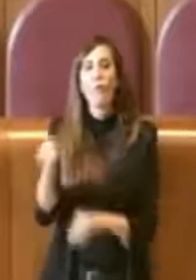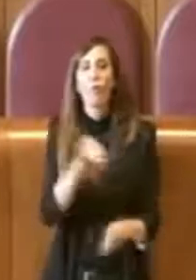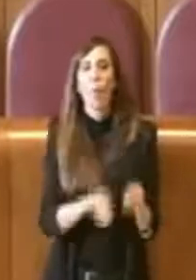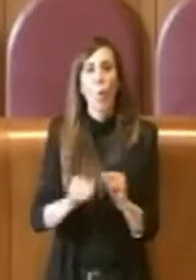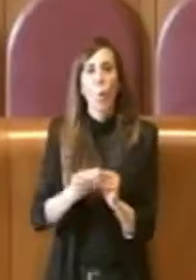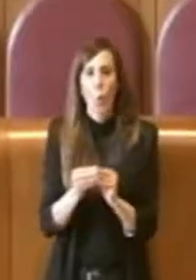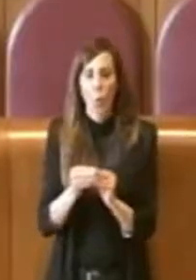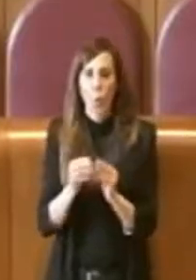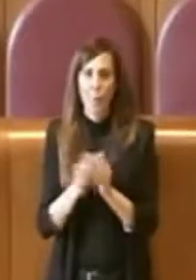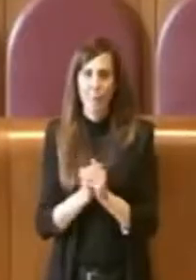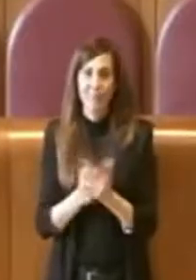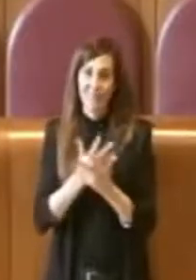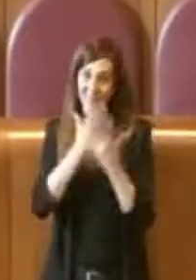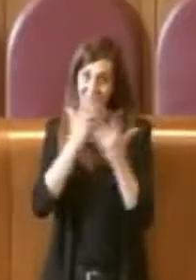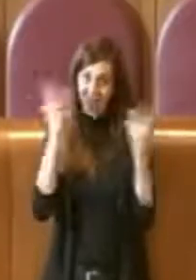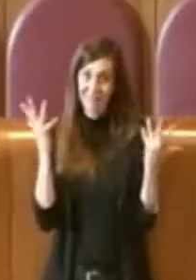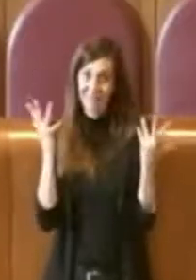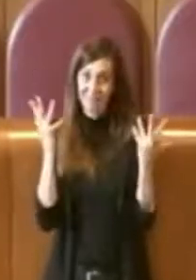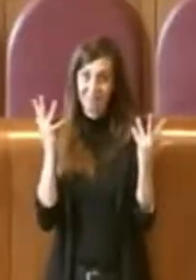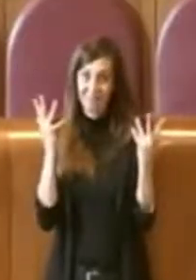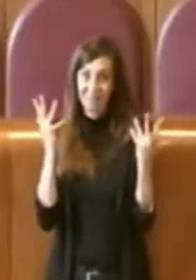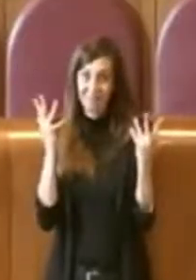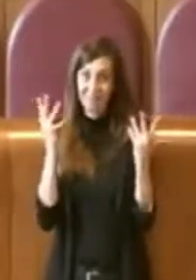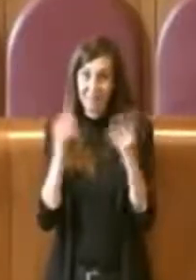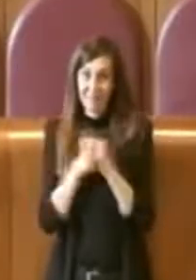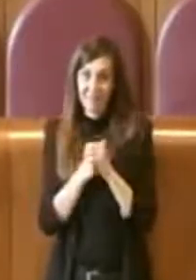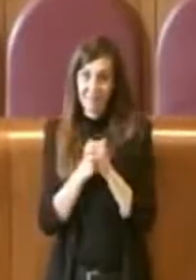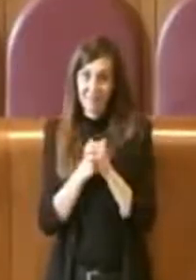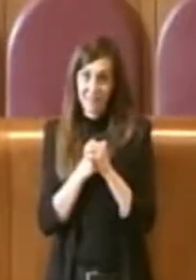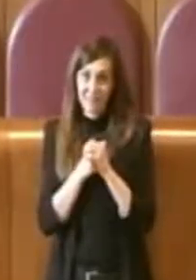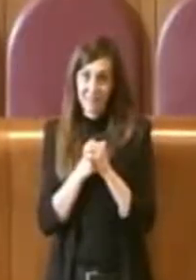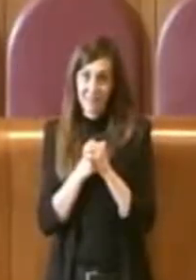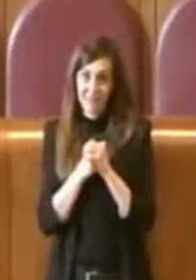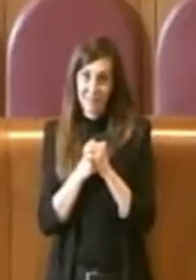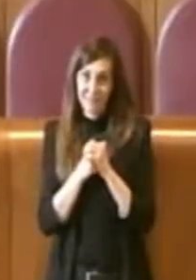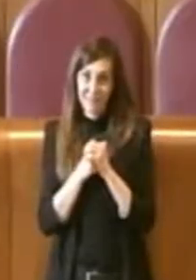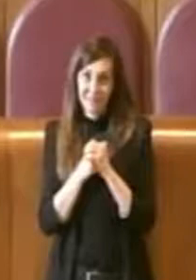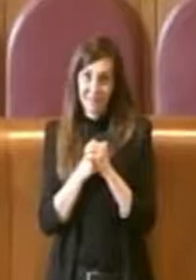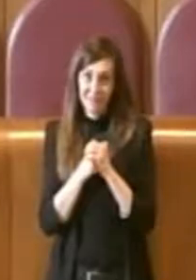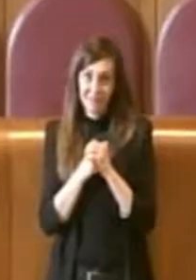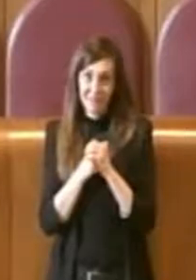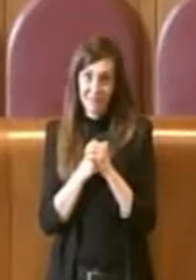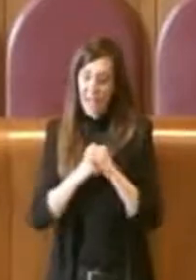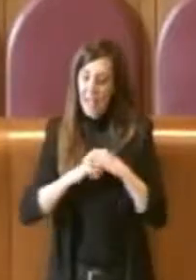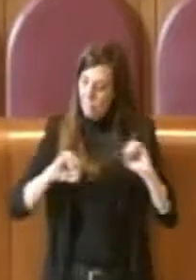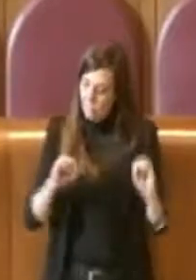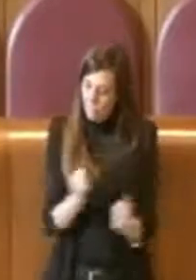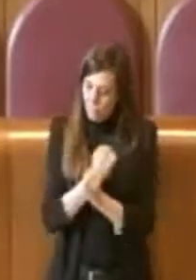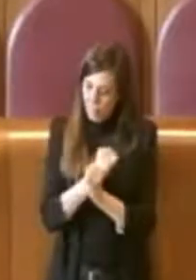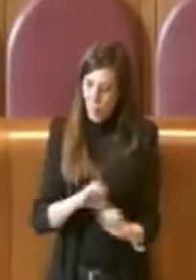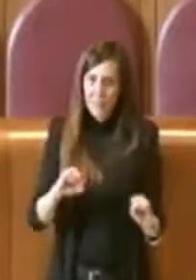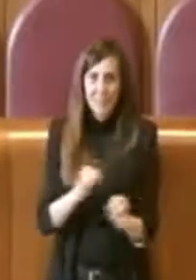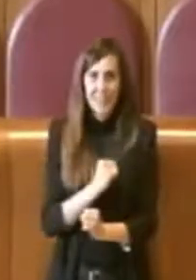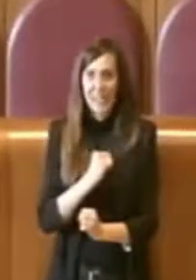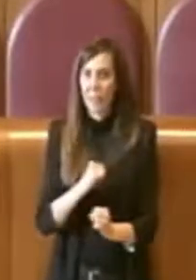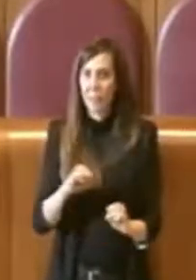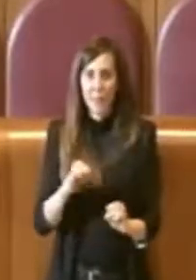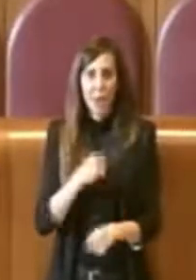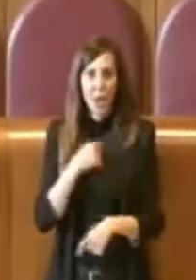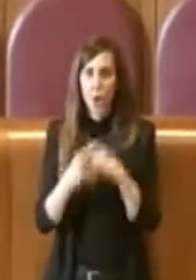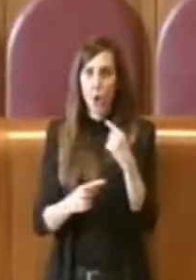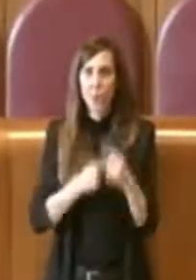Certo è che non è possibile andare a